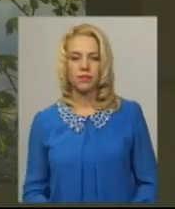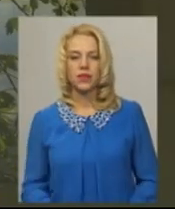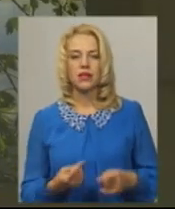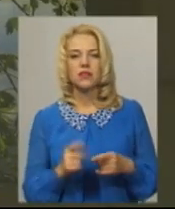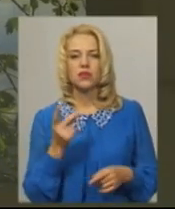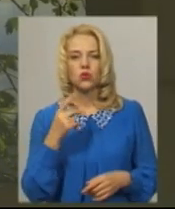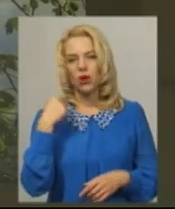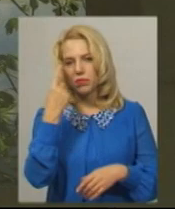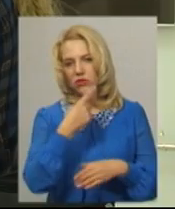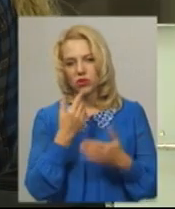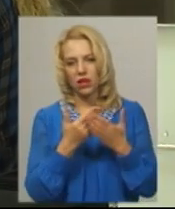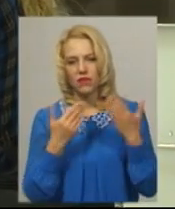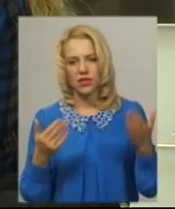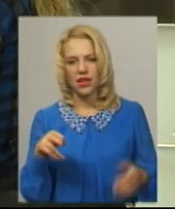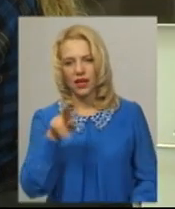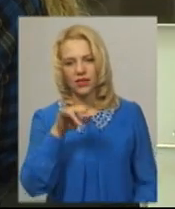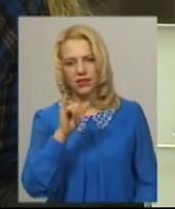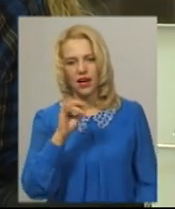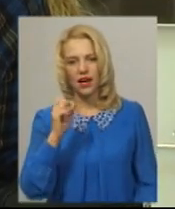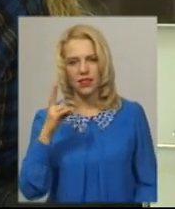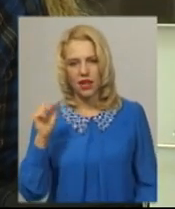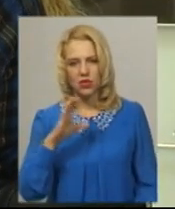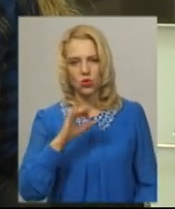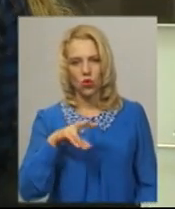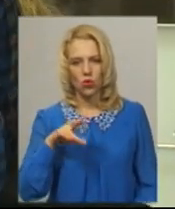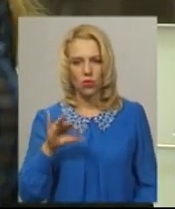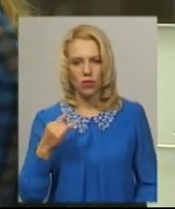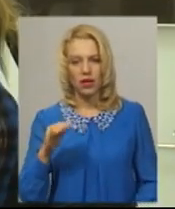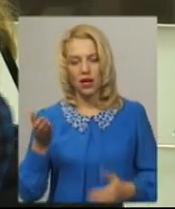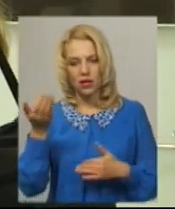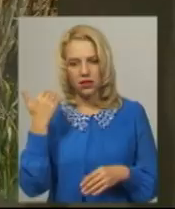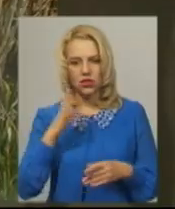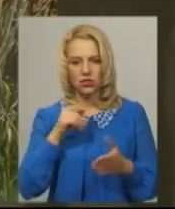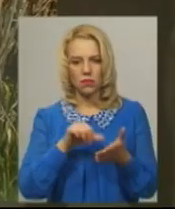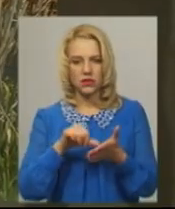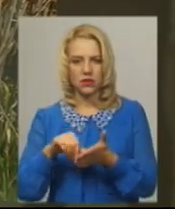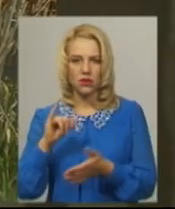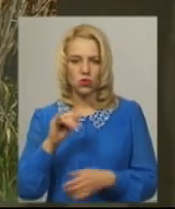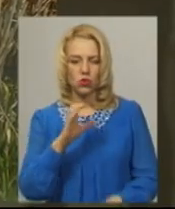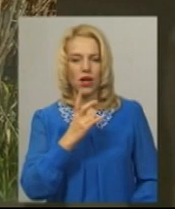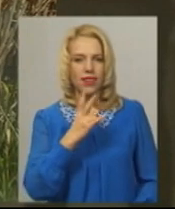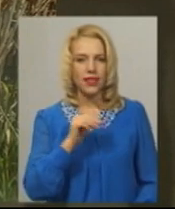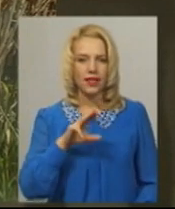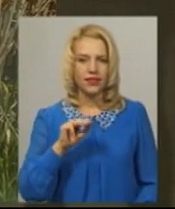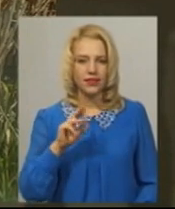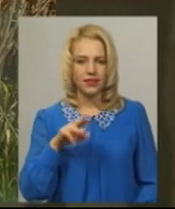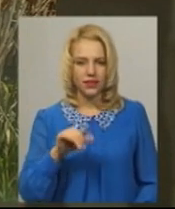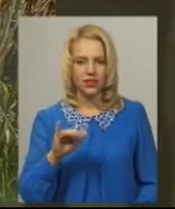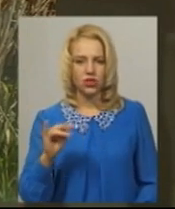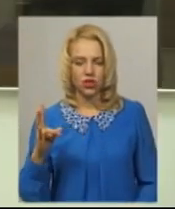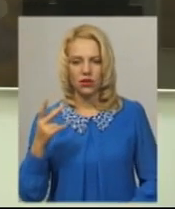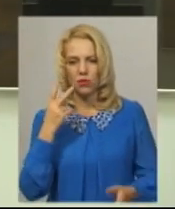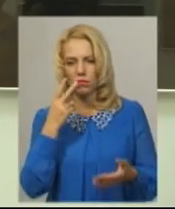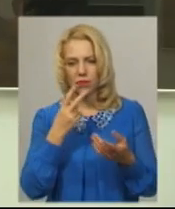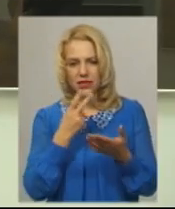персональна виставка Діани Сулеми. До цієї роботи експонувалися у рідному Нетішині. Авторка виставки каже, ідеї створити виставку світлин, де